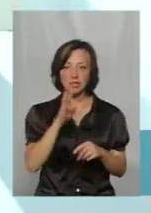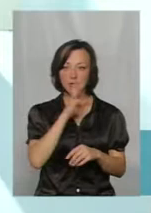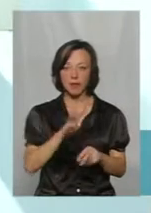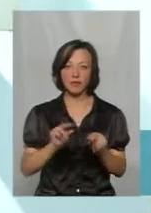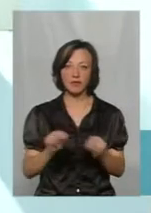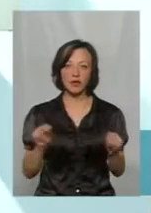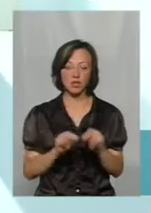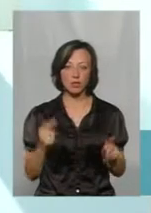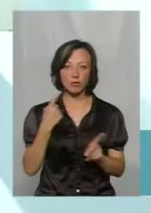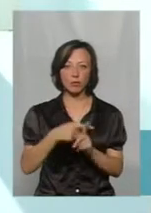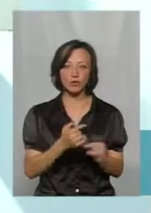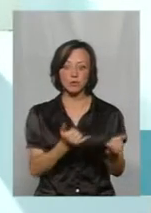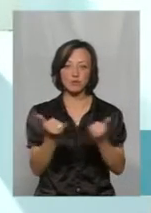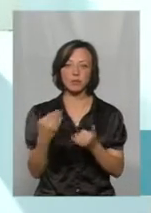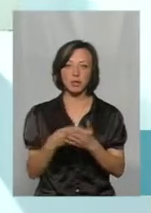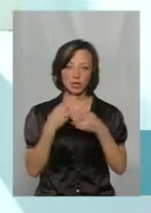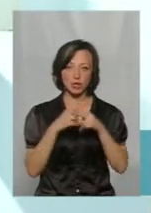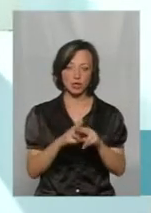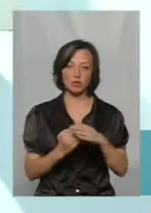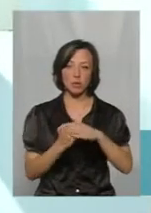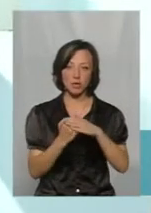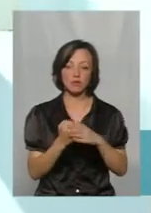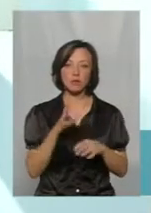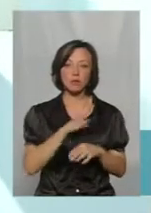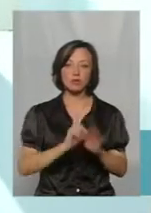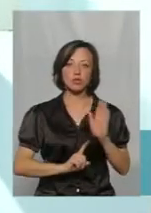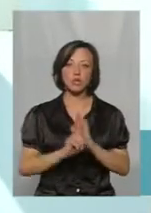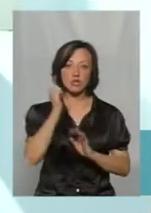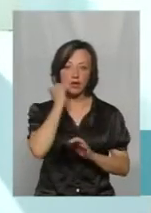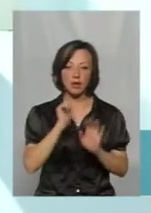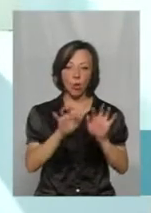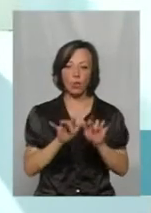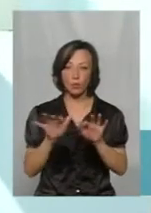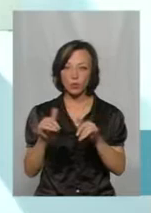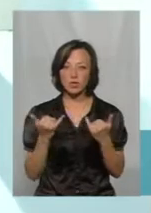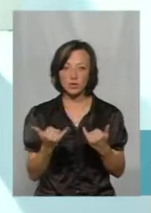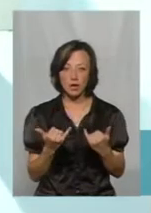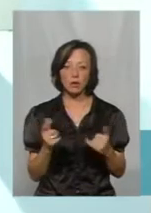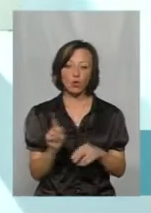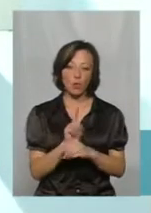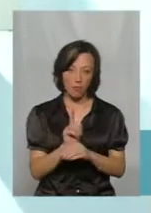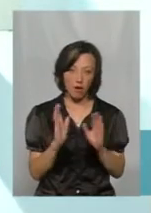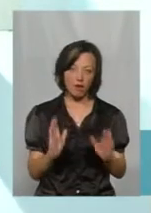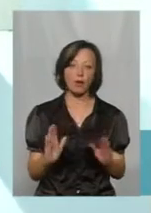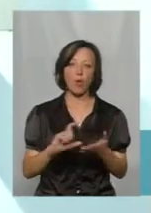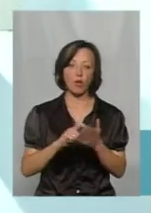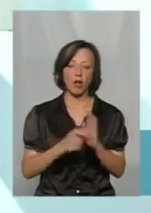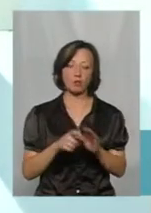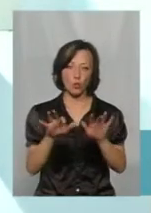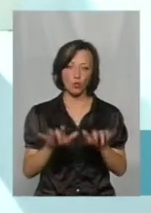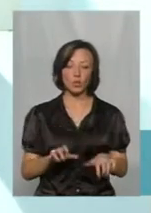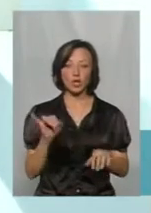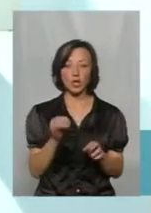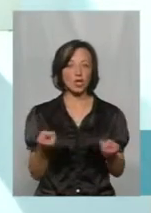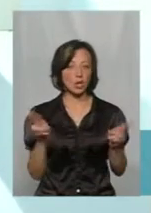викладачам, плюс забезпечні матеріально-технічної бази. Тому що були спочатку старі комп'ютери, зараз вже в нас нормальний комп'ютерний клас. Ну